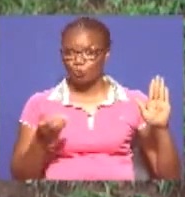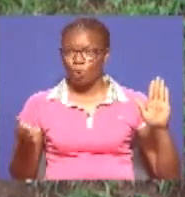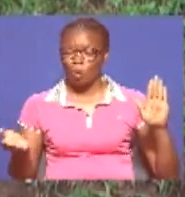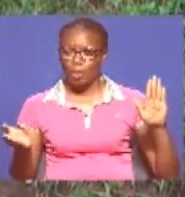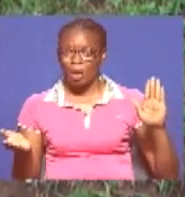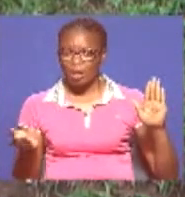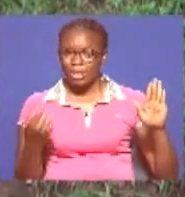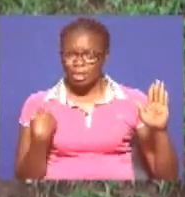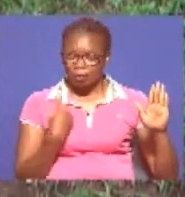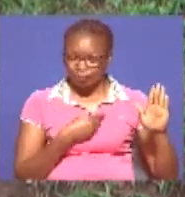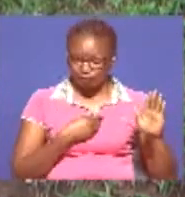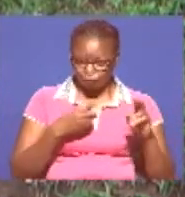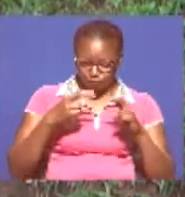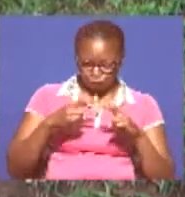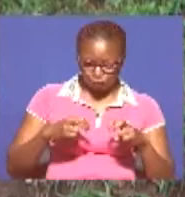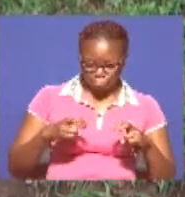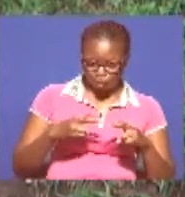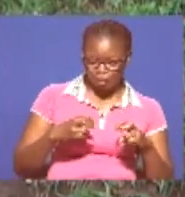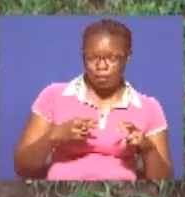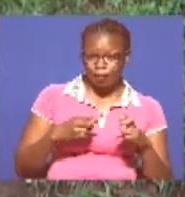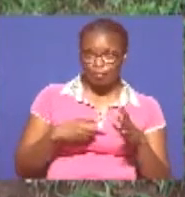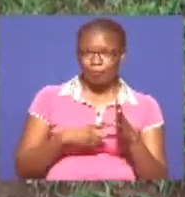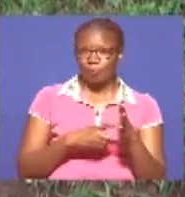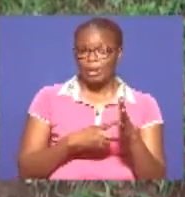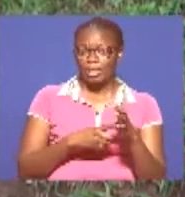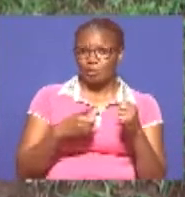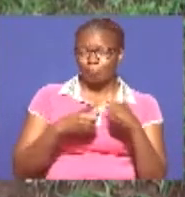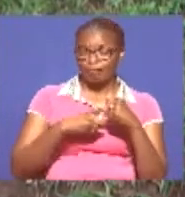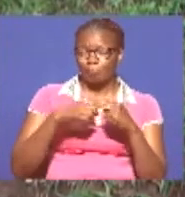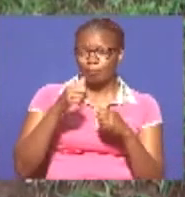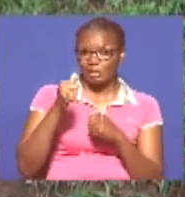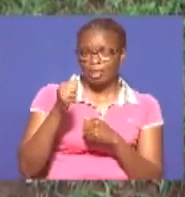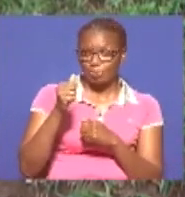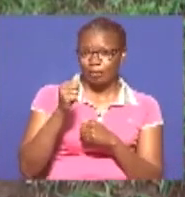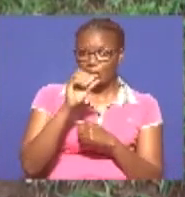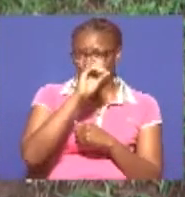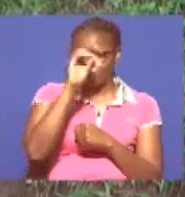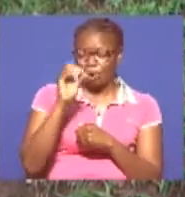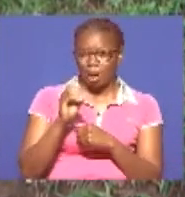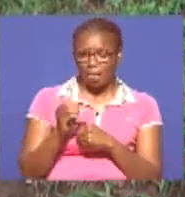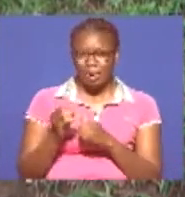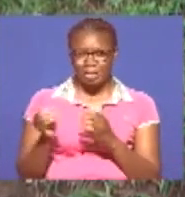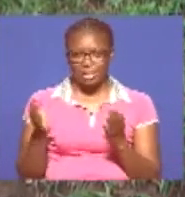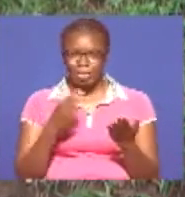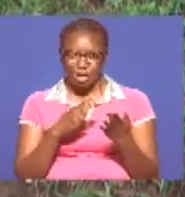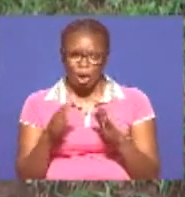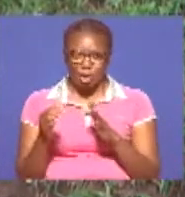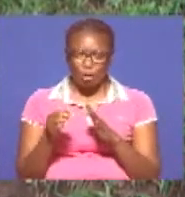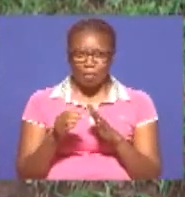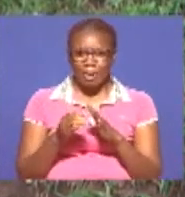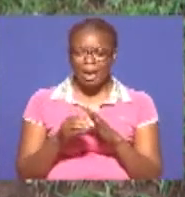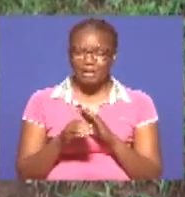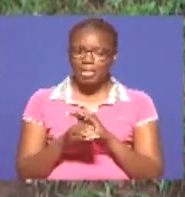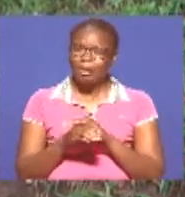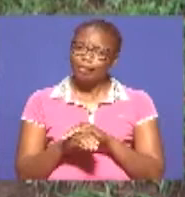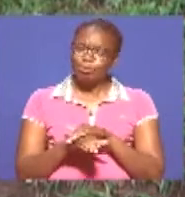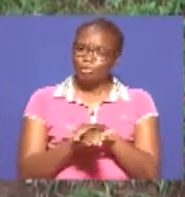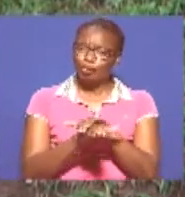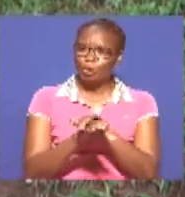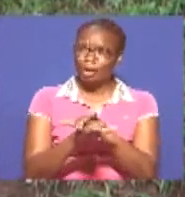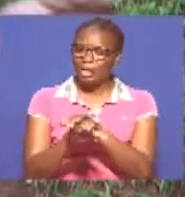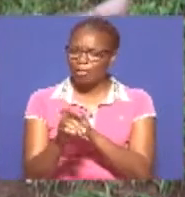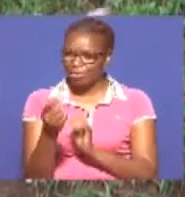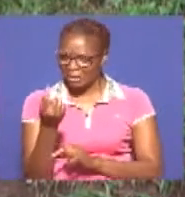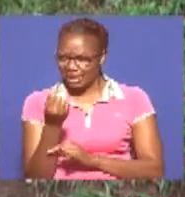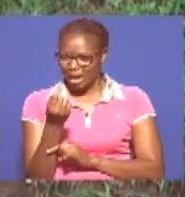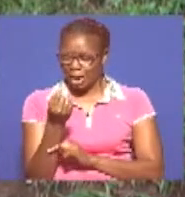yetu cricket, iyo utafiti imionyesha 60-65% protein Ato kikompea na omena Omena